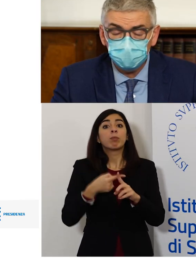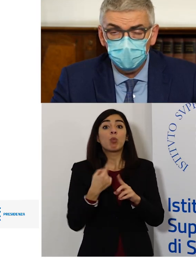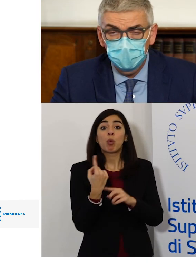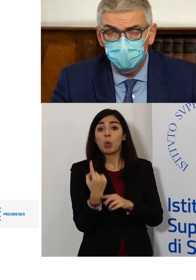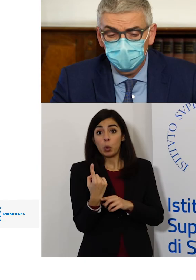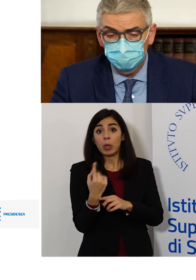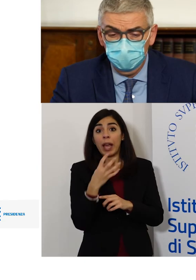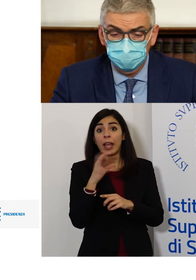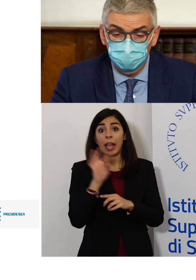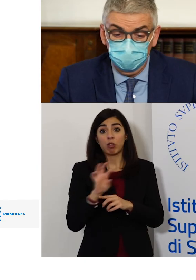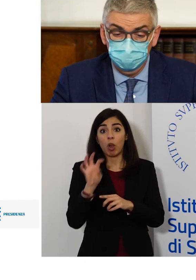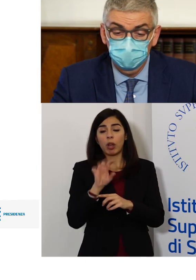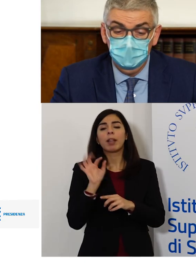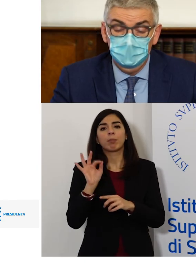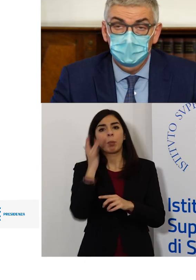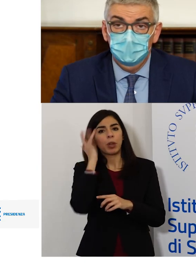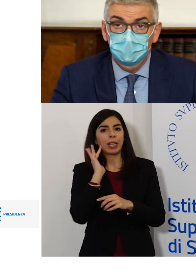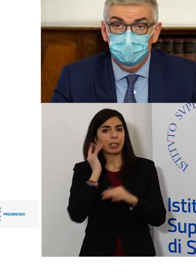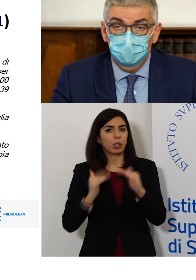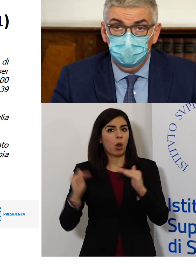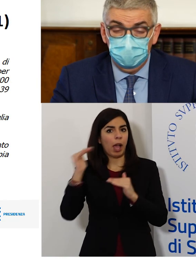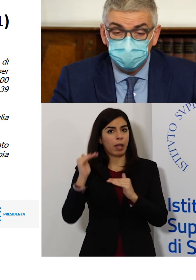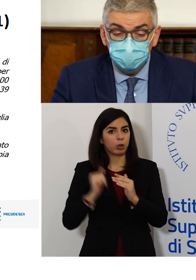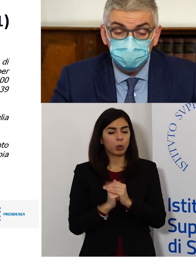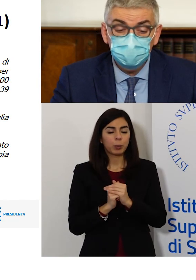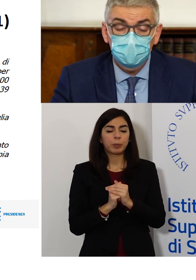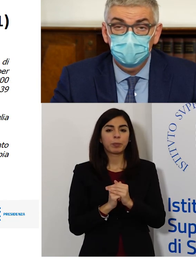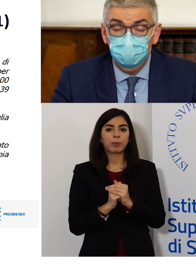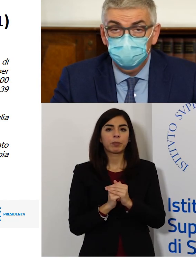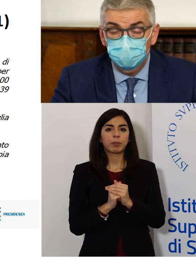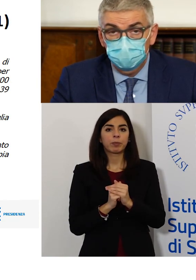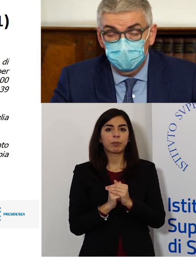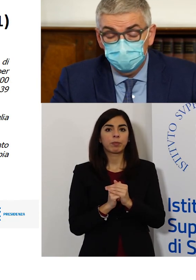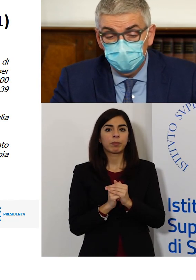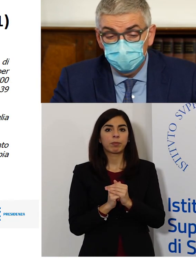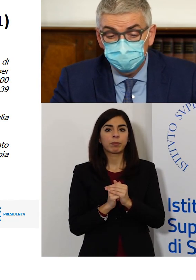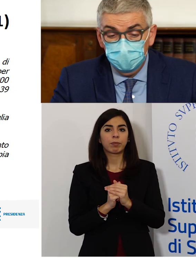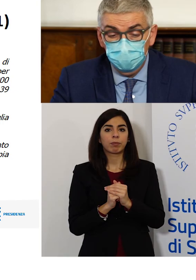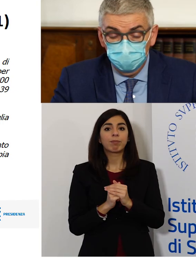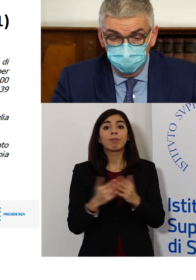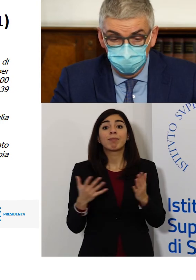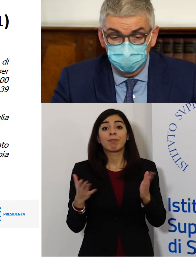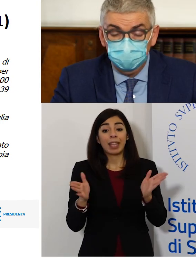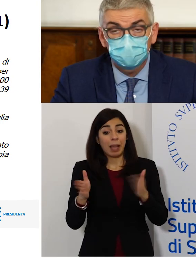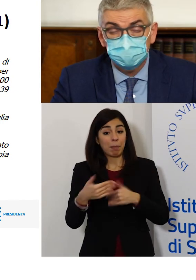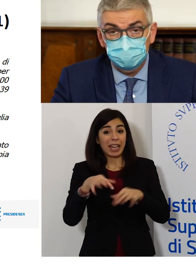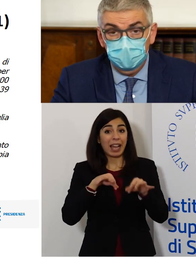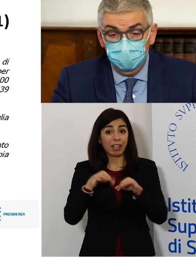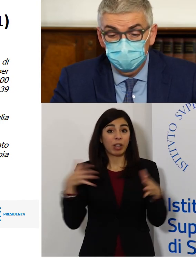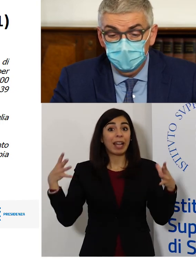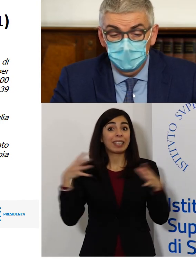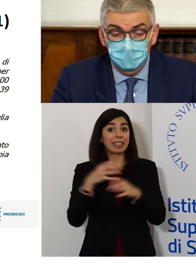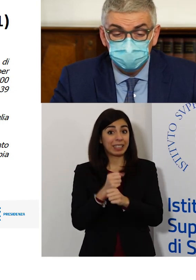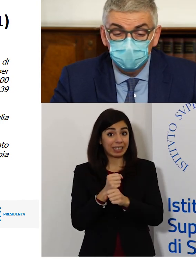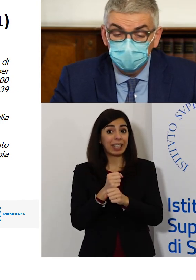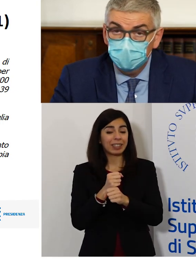e una regione a rischio alto. La sintesi della cabina di regia riportata in questa